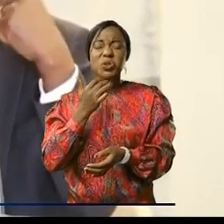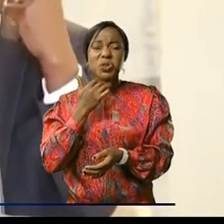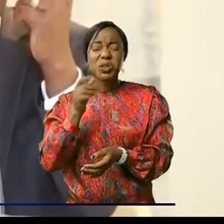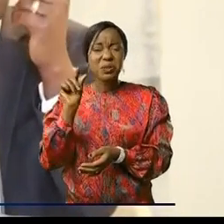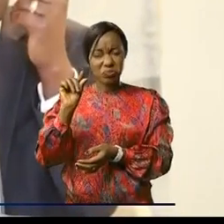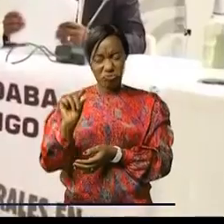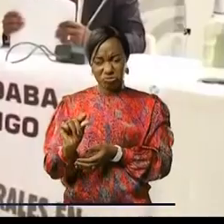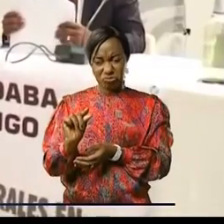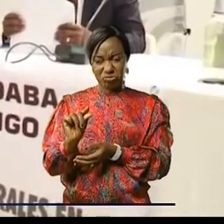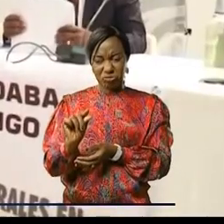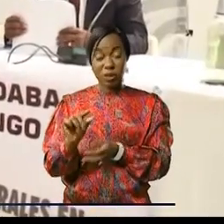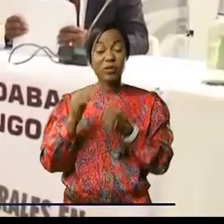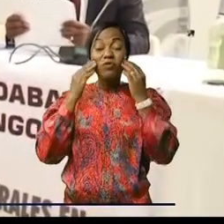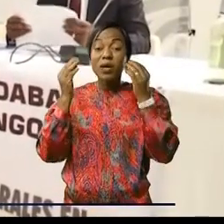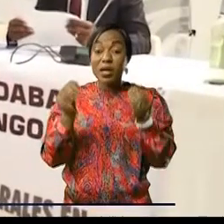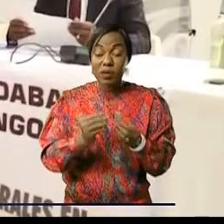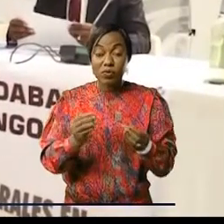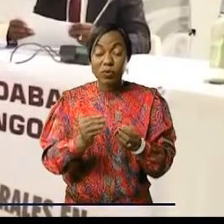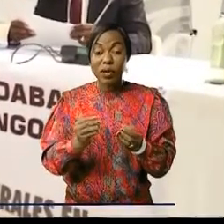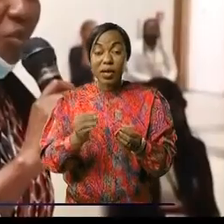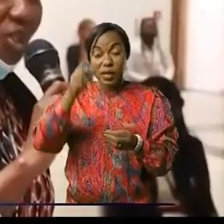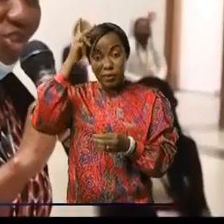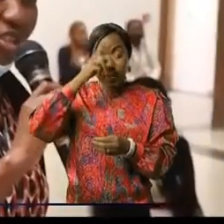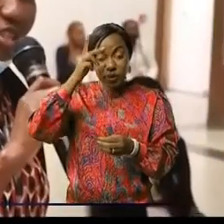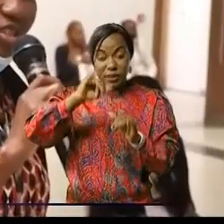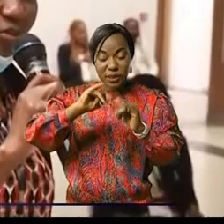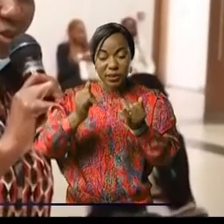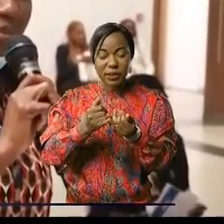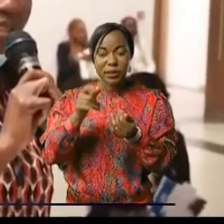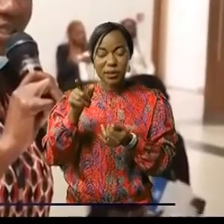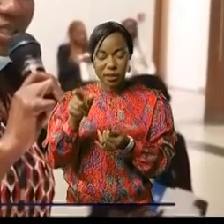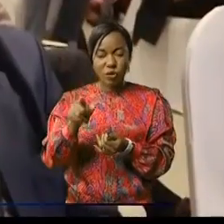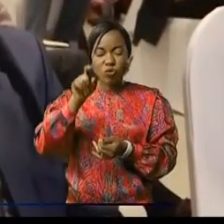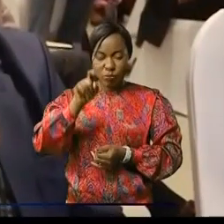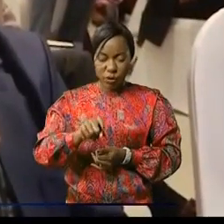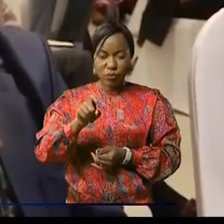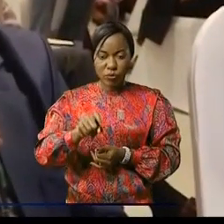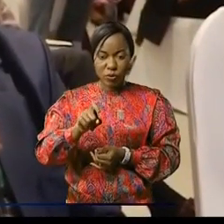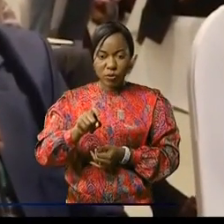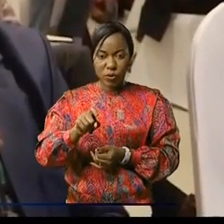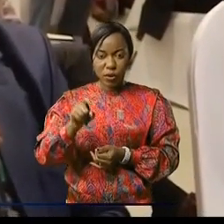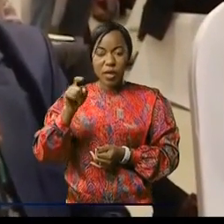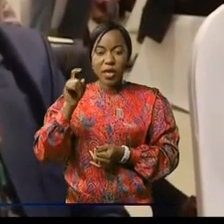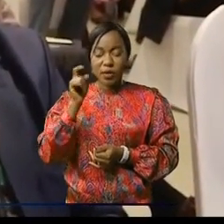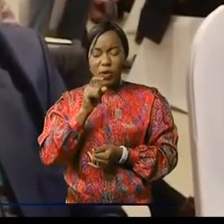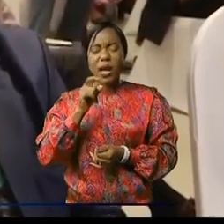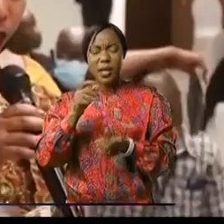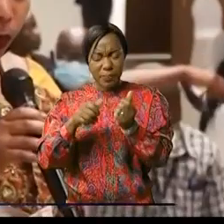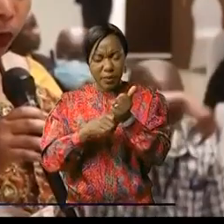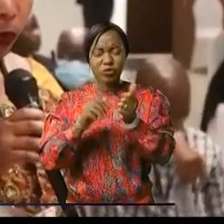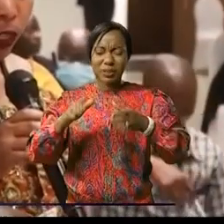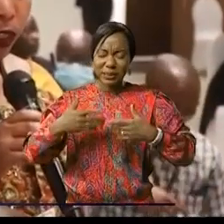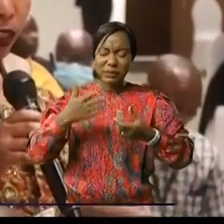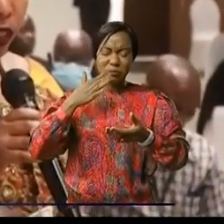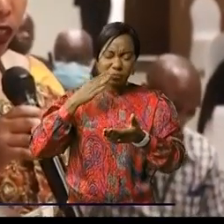état brit. Cette boussole qui augure une politique industrielle agressive a été aussi vantée par le panéliste venu de pays